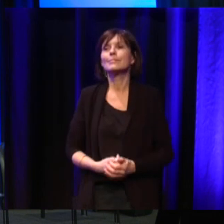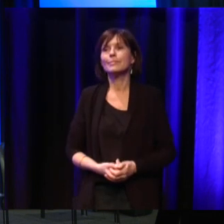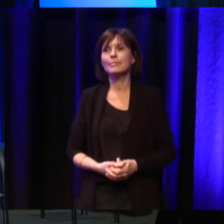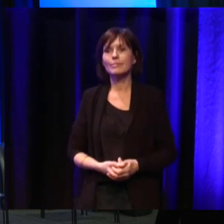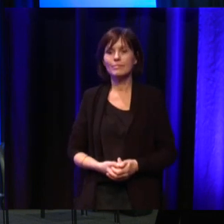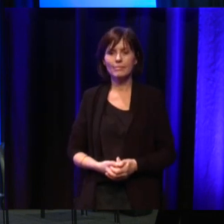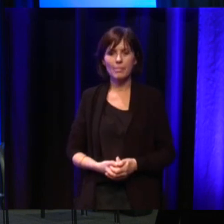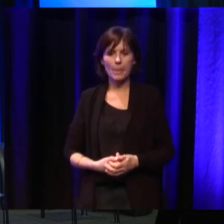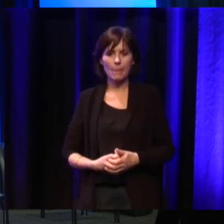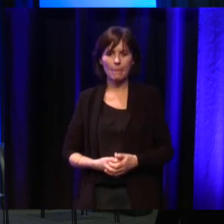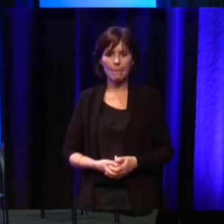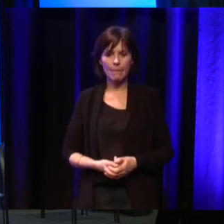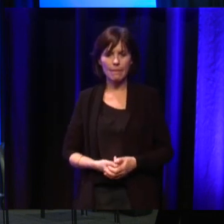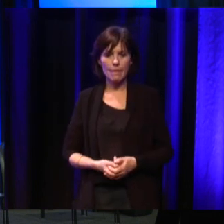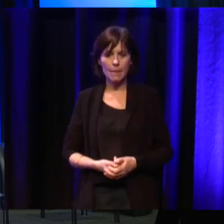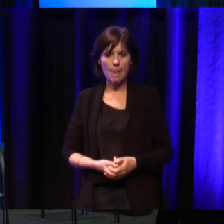Et voilà, donc,